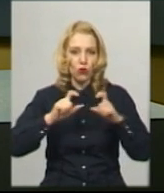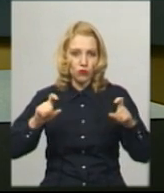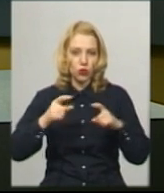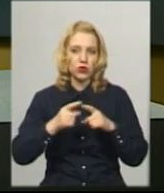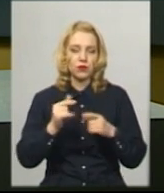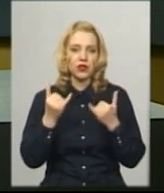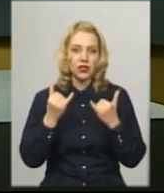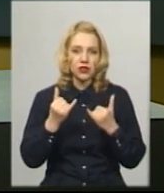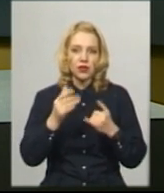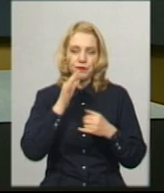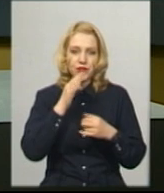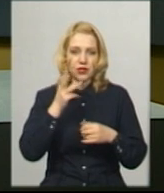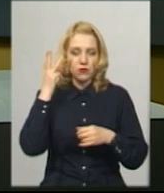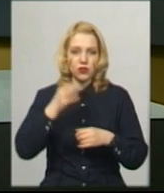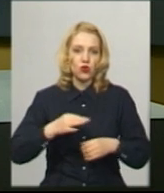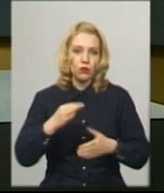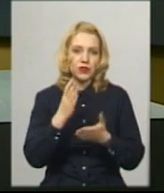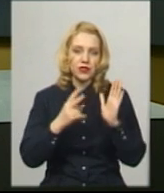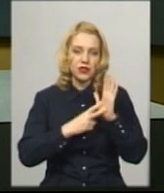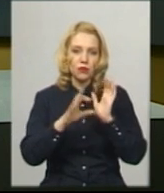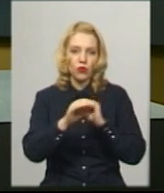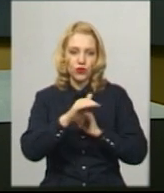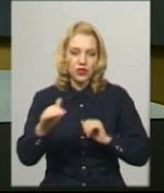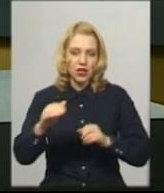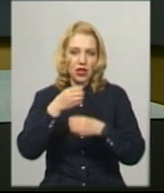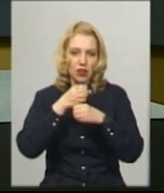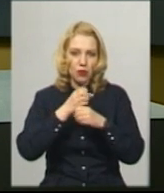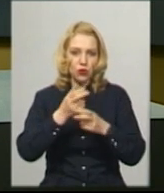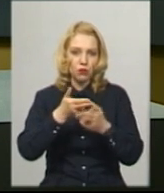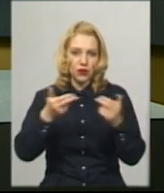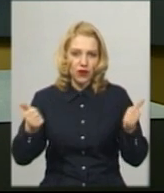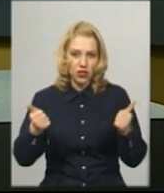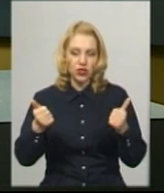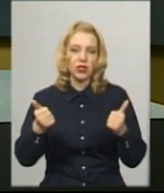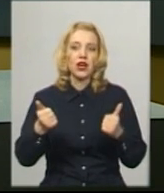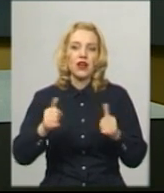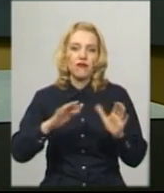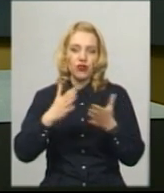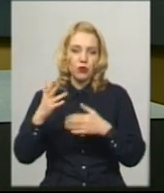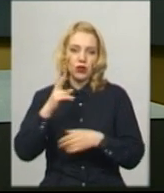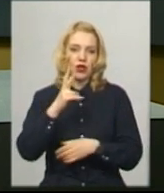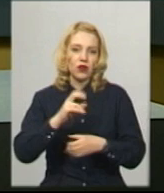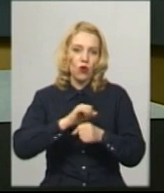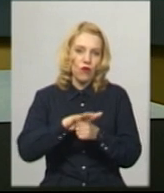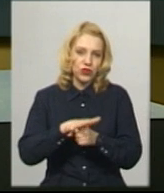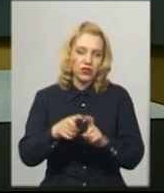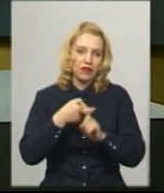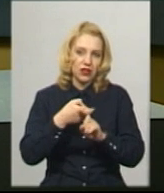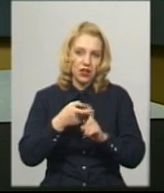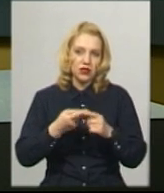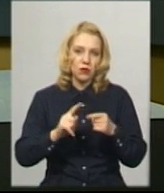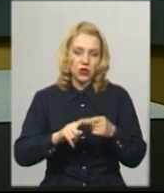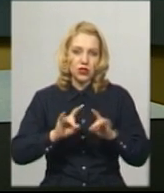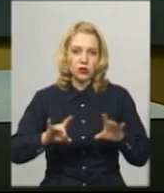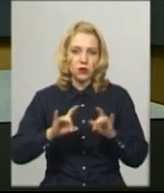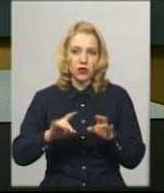на цей час у Хмельницькій області сім офіційно лабораторно підтверджених випадків на COVID-19. Такі дані наводять обласний штаб